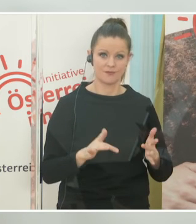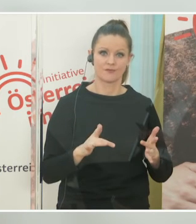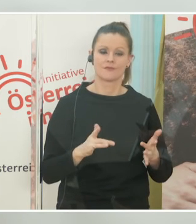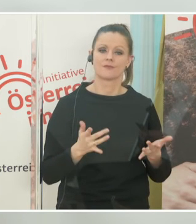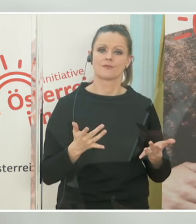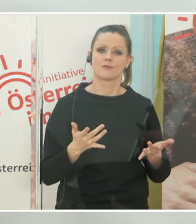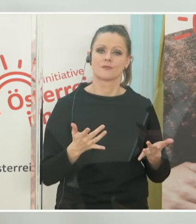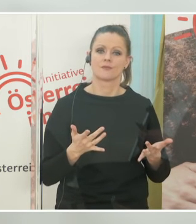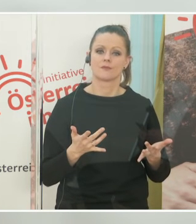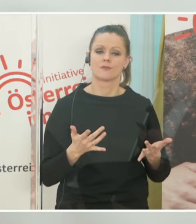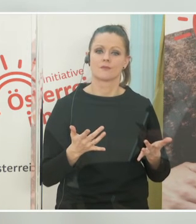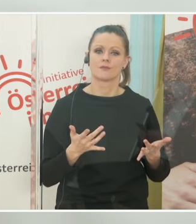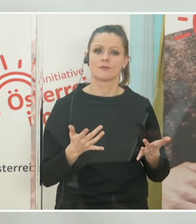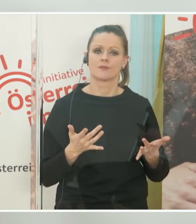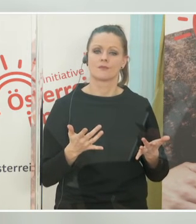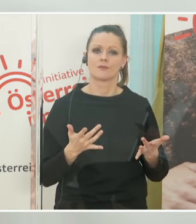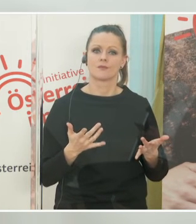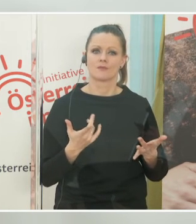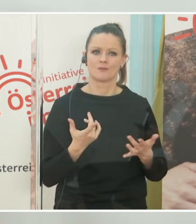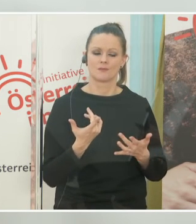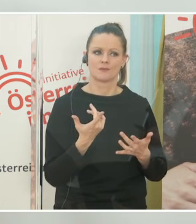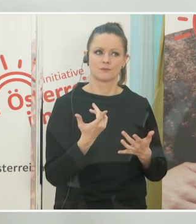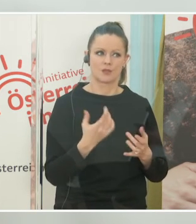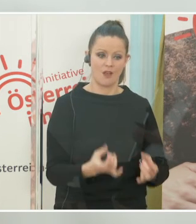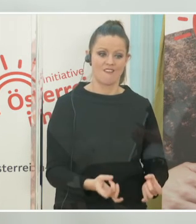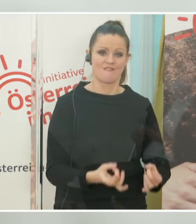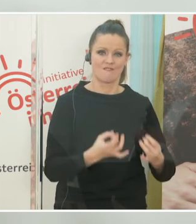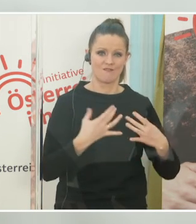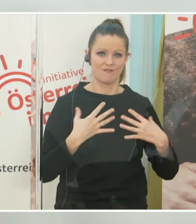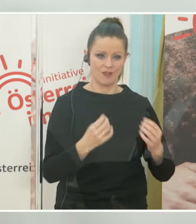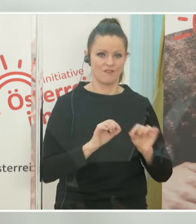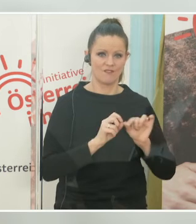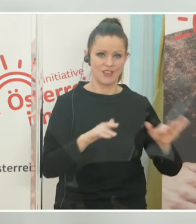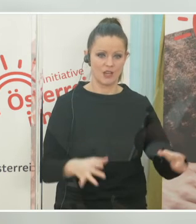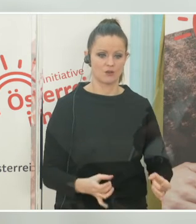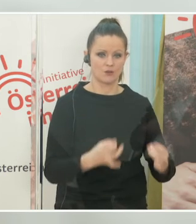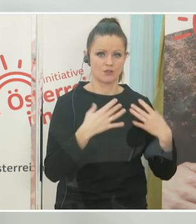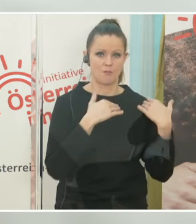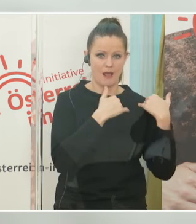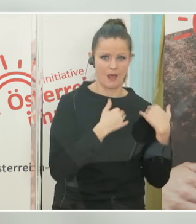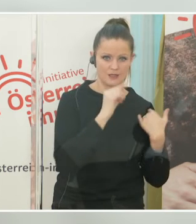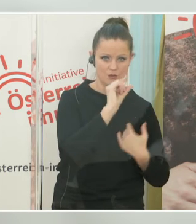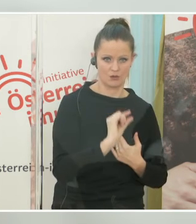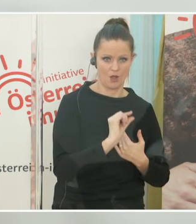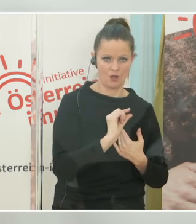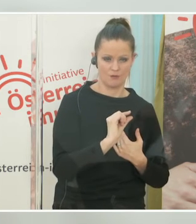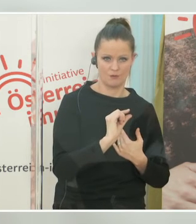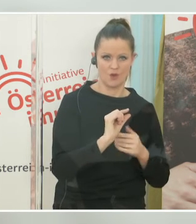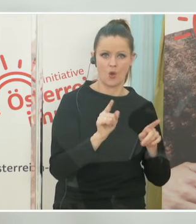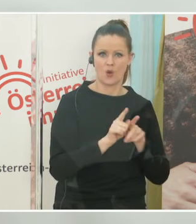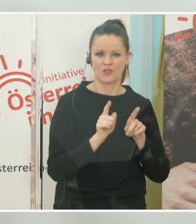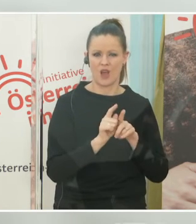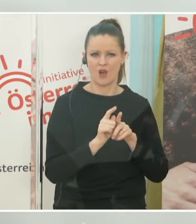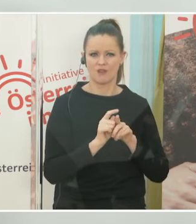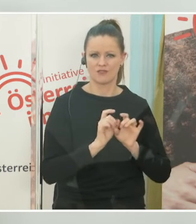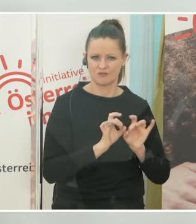Ungeimpfte. Sprich, sie tragen eine niedrigere Viruslast einerseits und andererseits sind sie weniger lange infektiös.